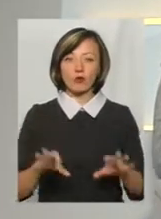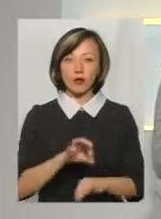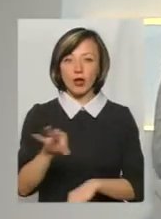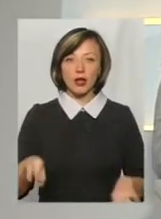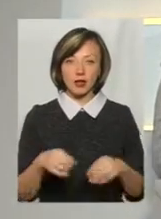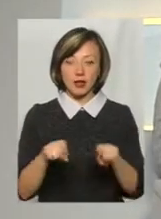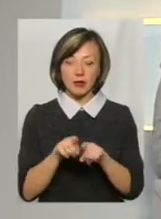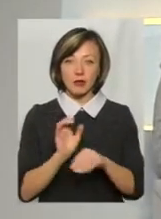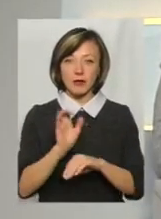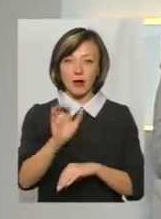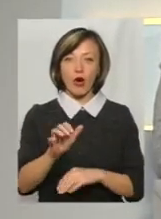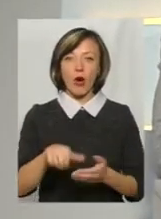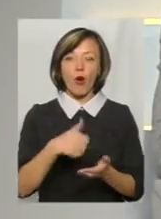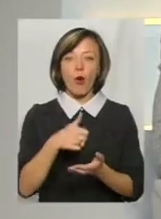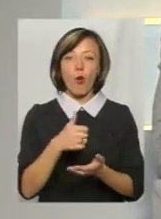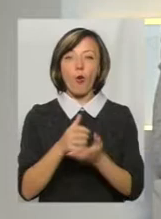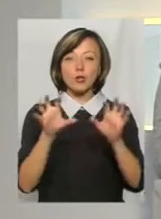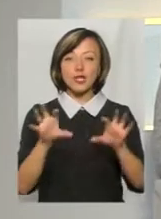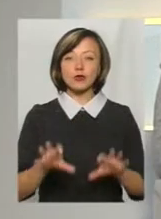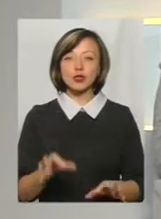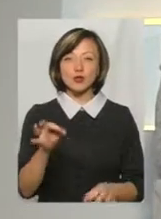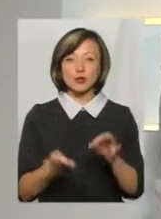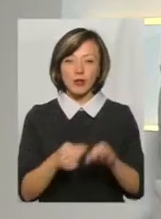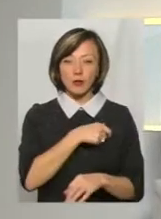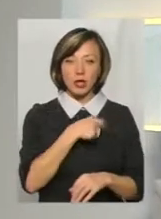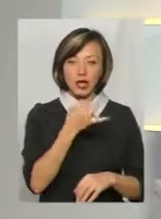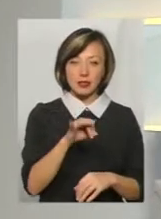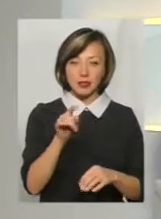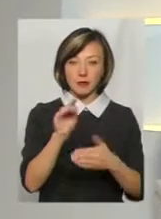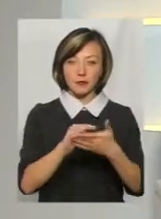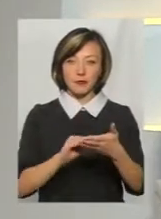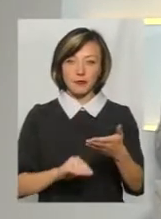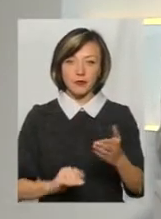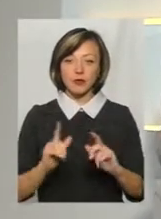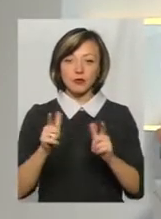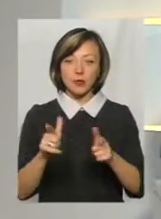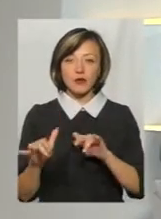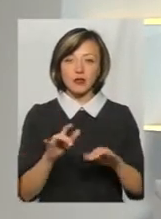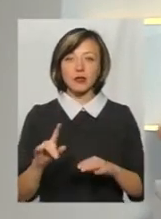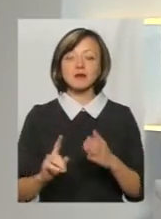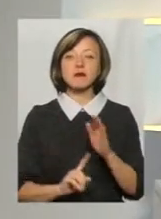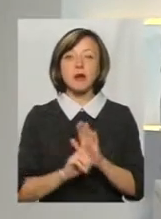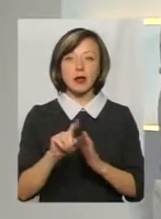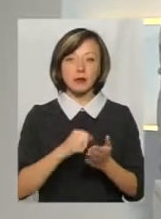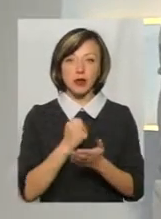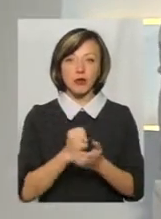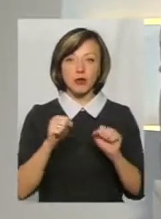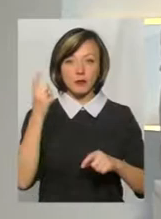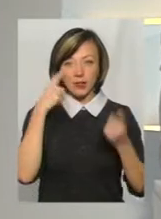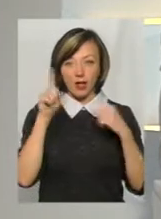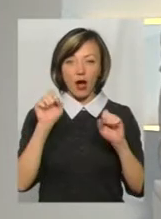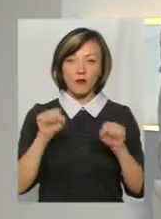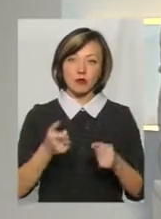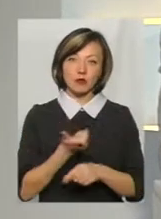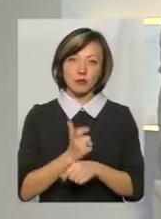які так само направили до Конституційного суду. Це той депутатський, про який ми говорили. там вступає в дію з моменту прийняття. То ми можемо фантазувати, а